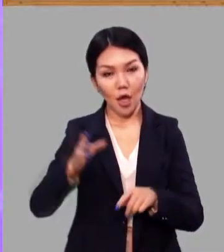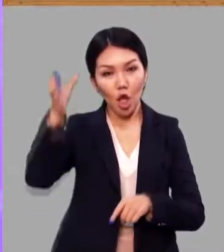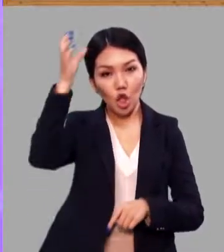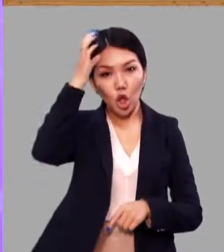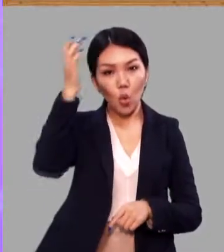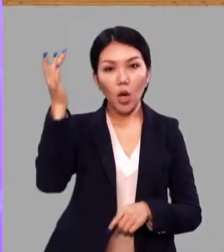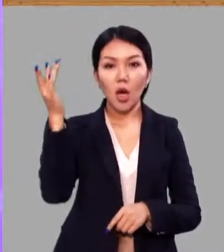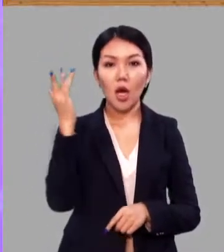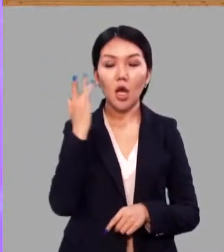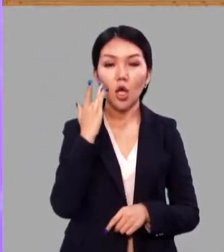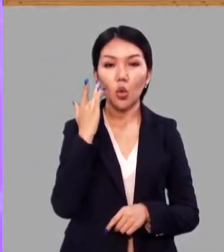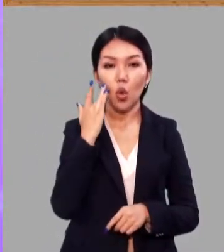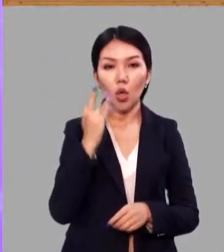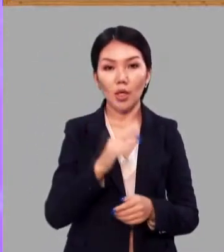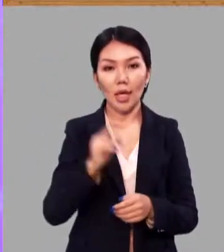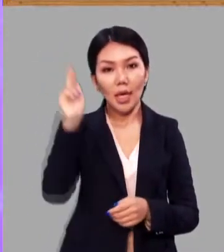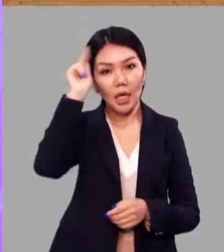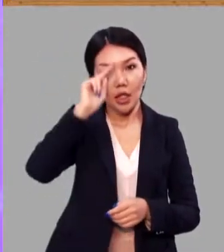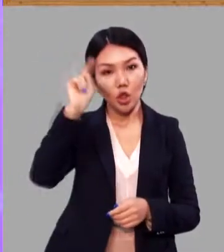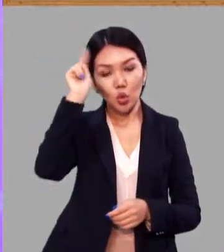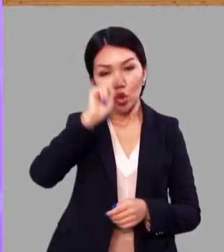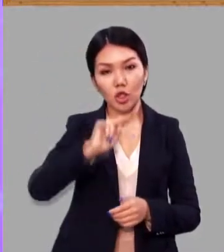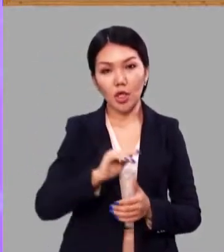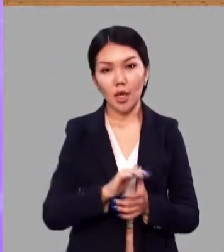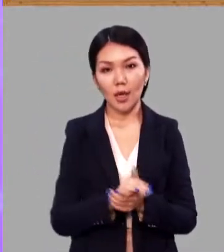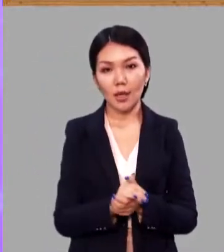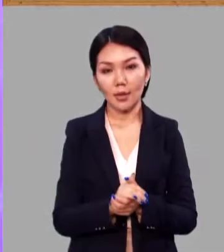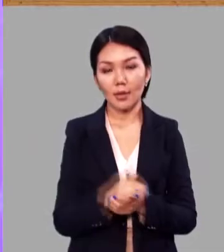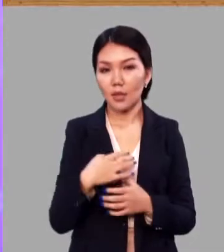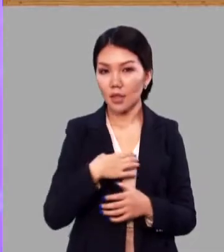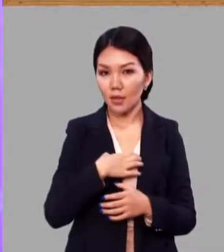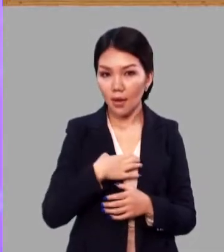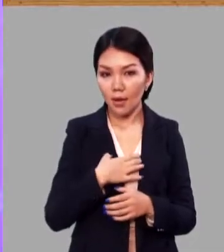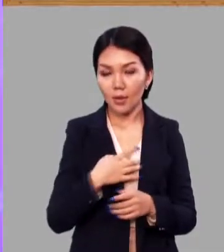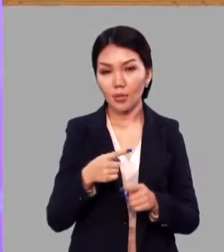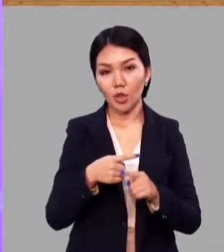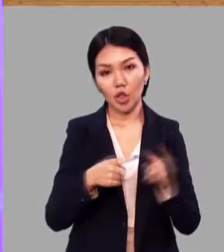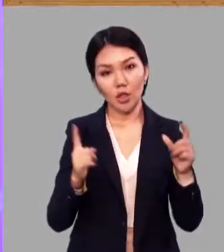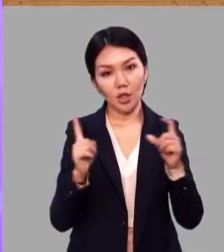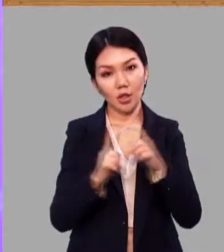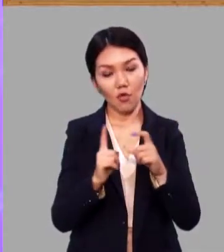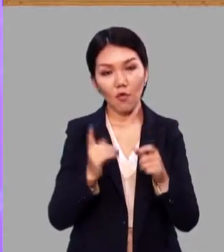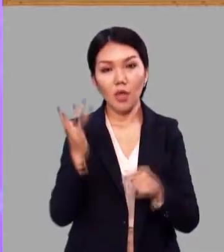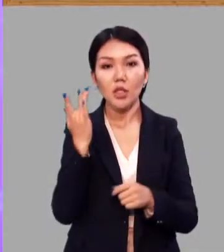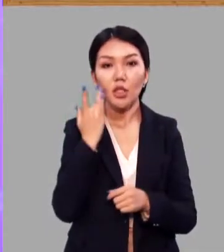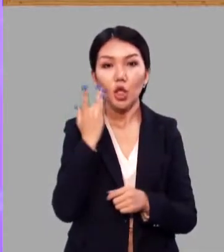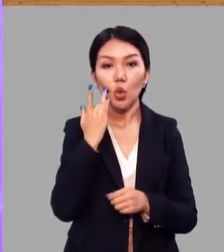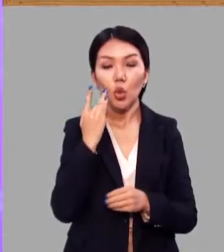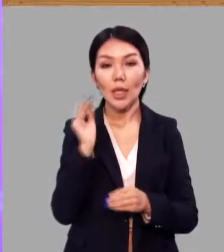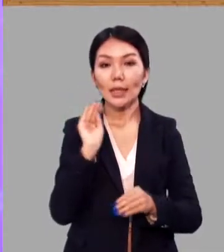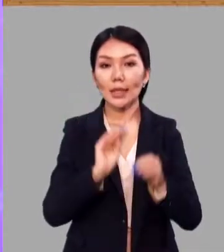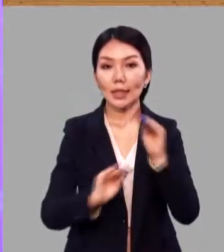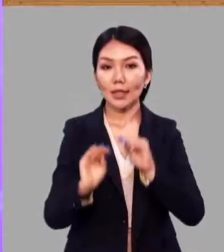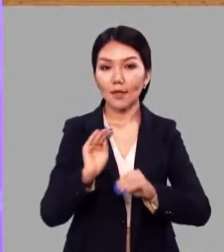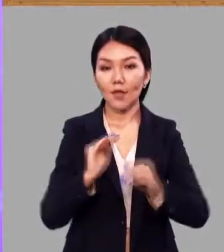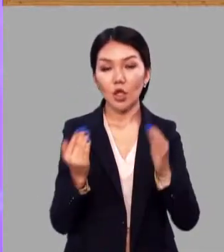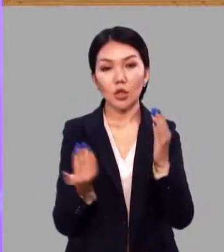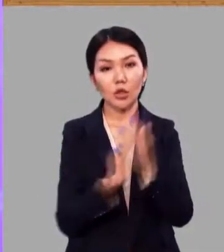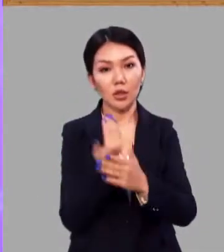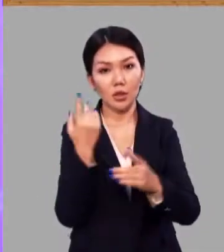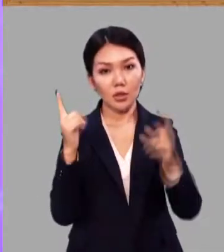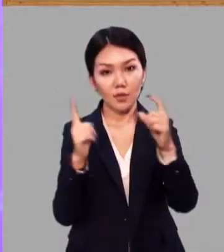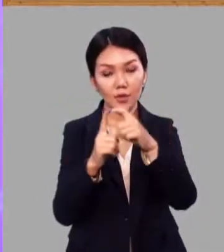которая изучает значимые части слова, из которых составляется слово.